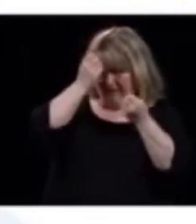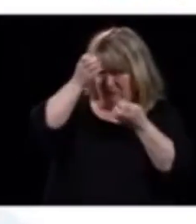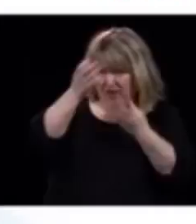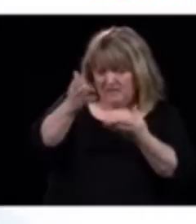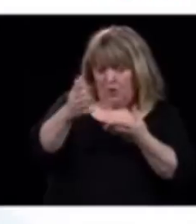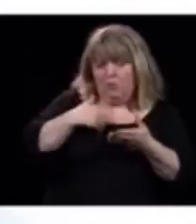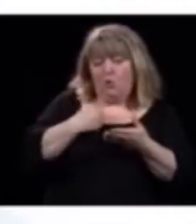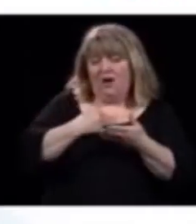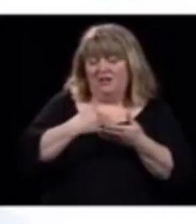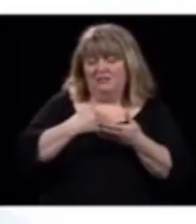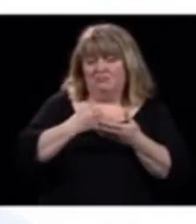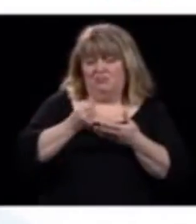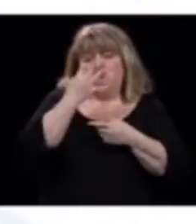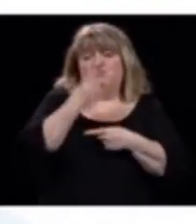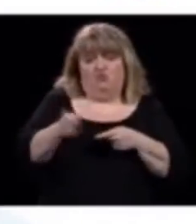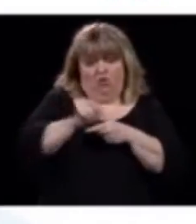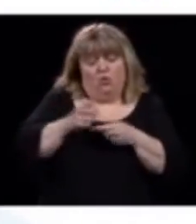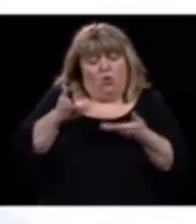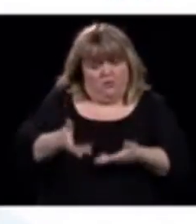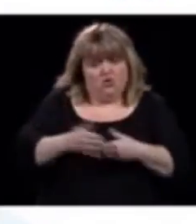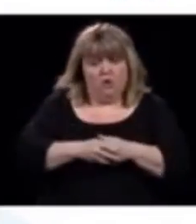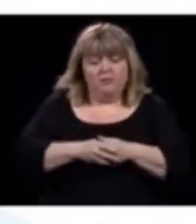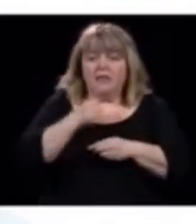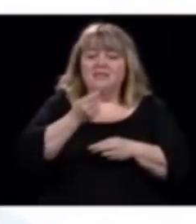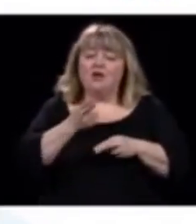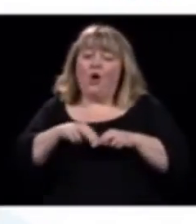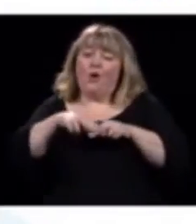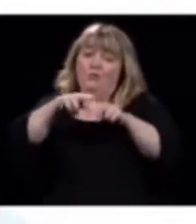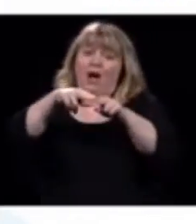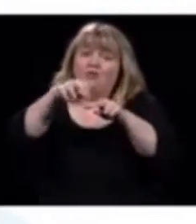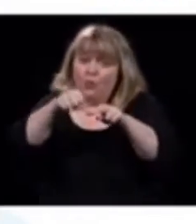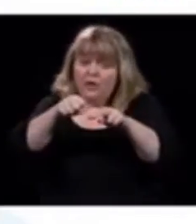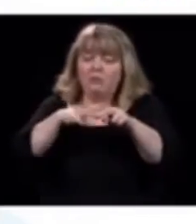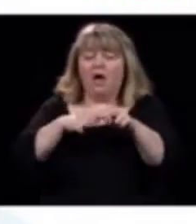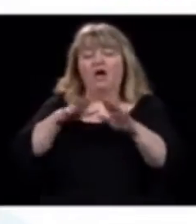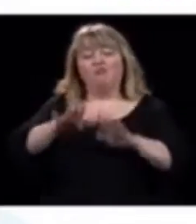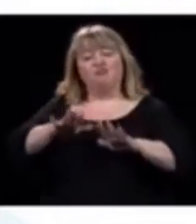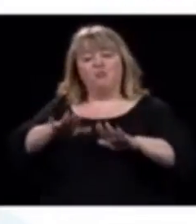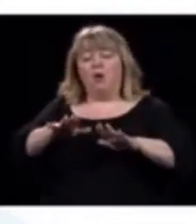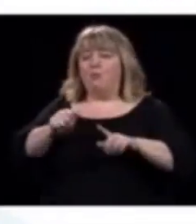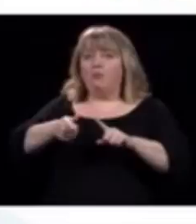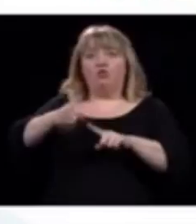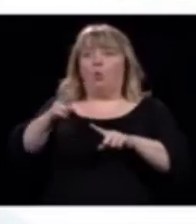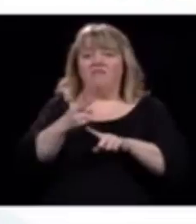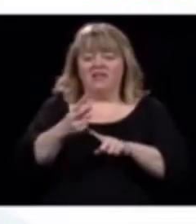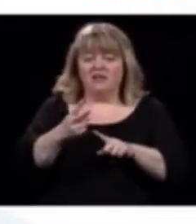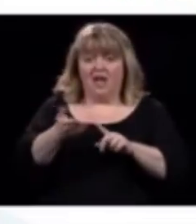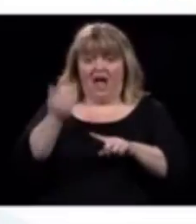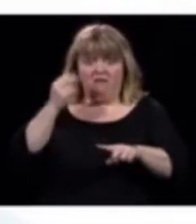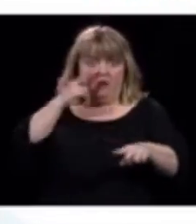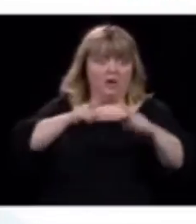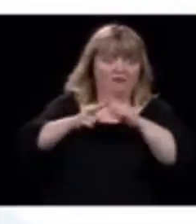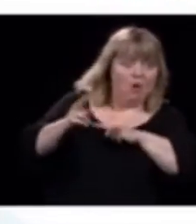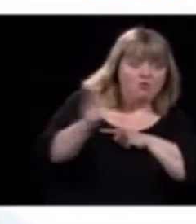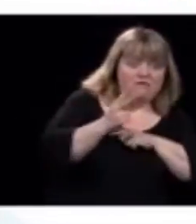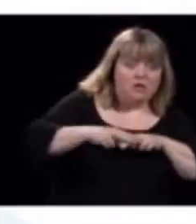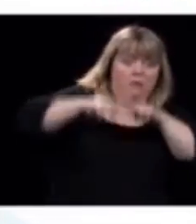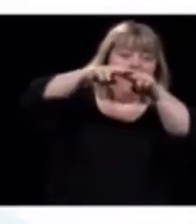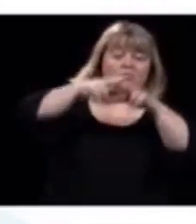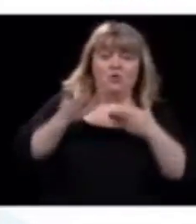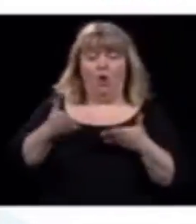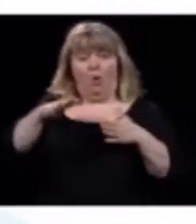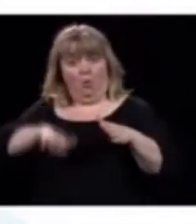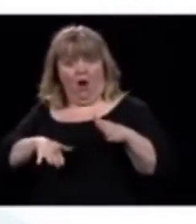deuxièmement, lorsqu'on dit qu'on augmente, mais de façon moins rapide, est-ce que… ou en tout cas, en deçà des prévisions,